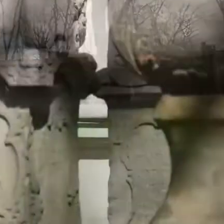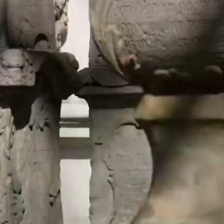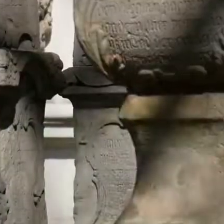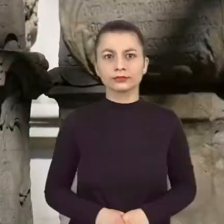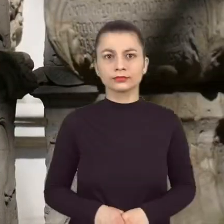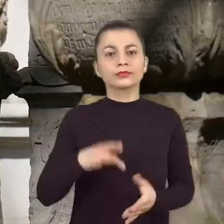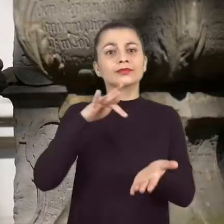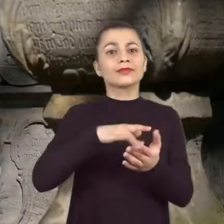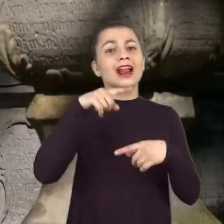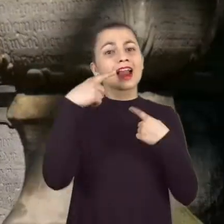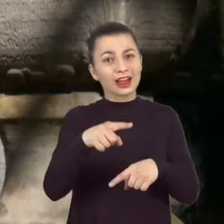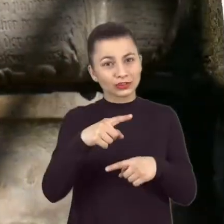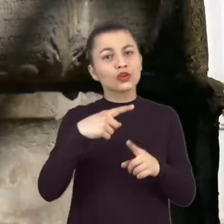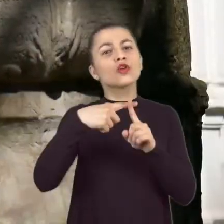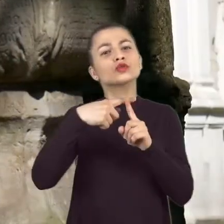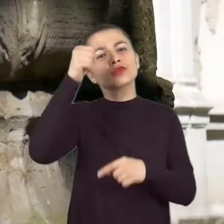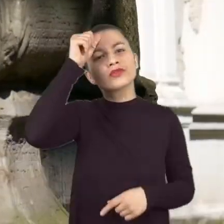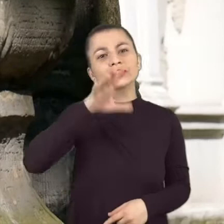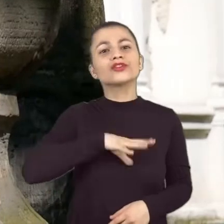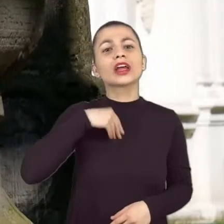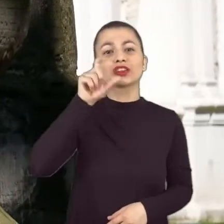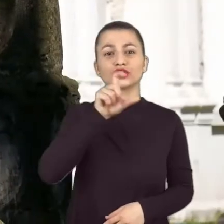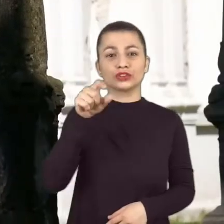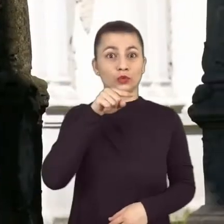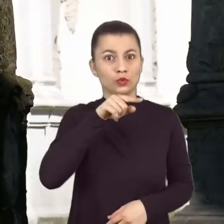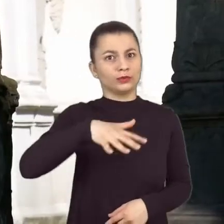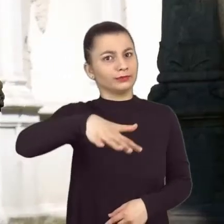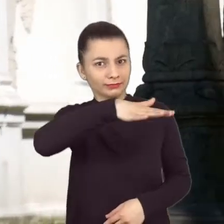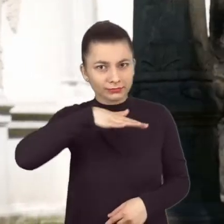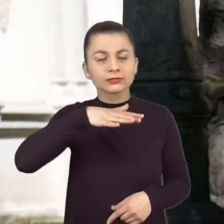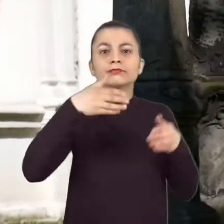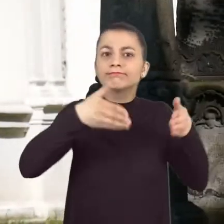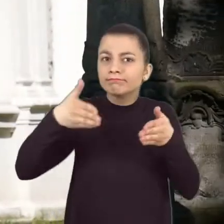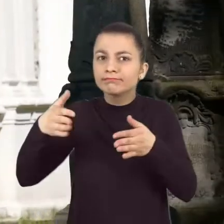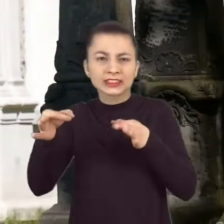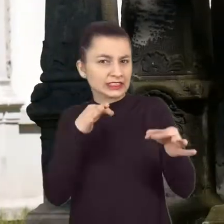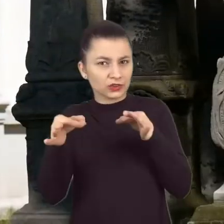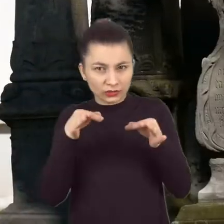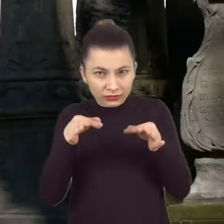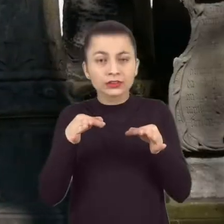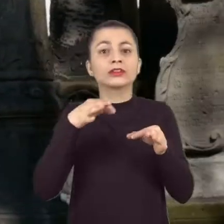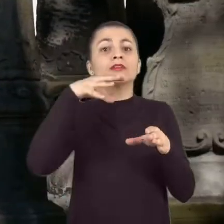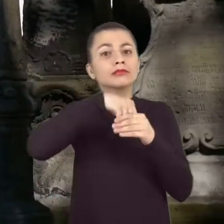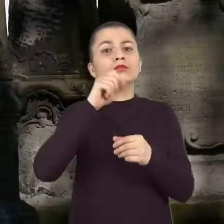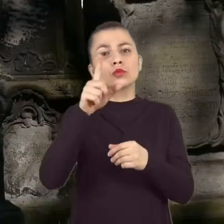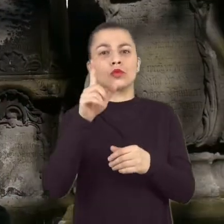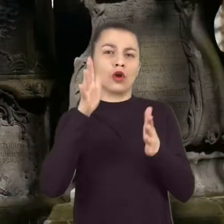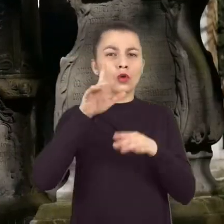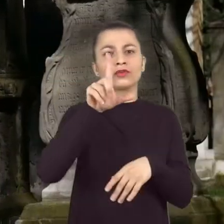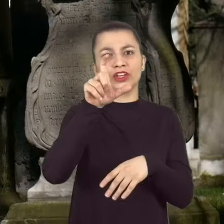W Lapidarium przy Leszczyńskim Kościele Świętego Krzyża zgromadzono około 200 nagrobków.